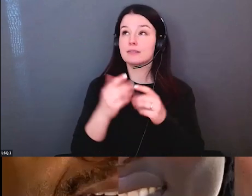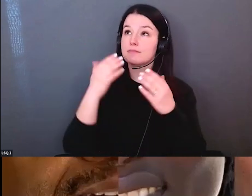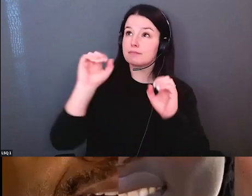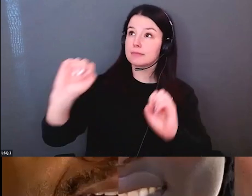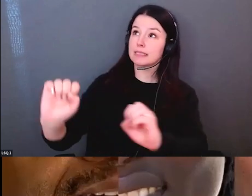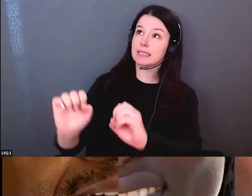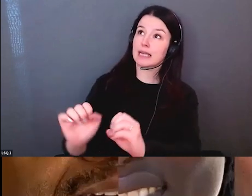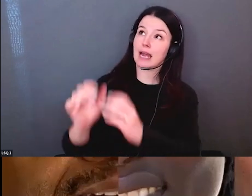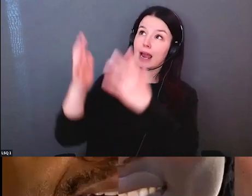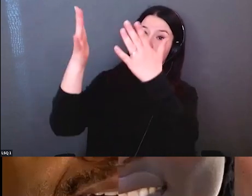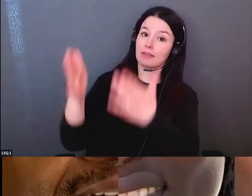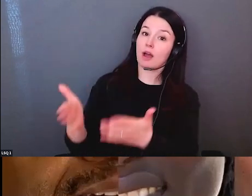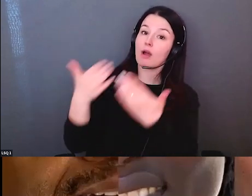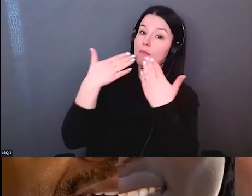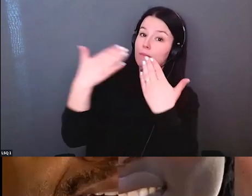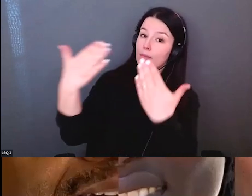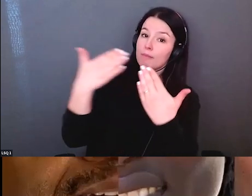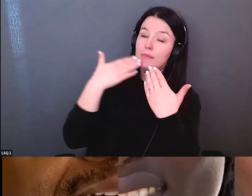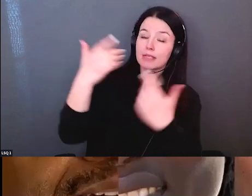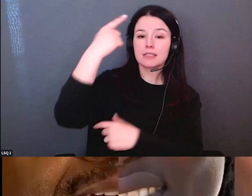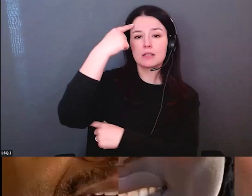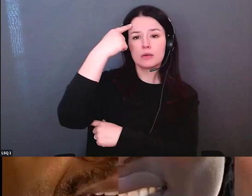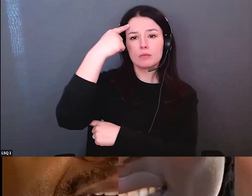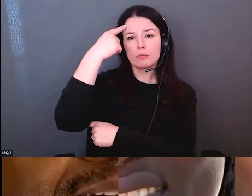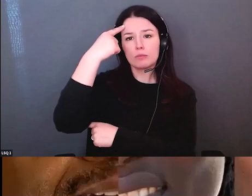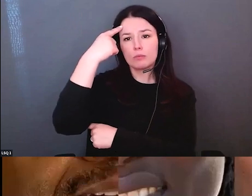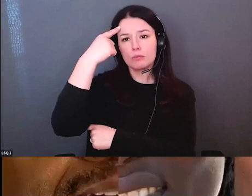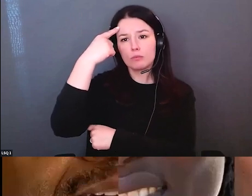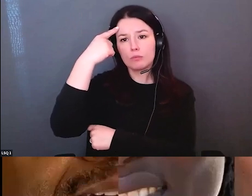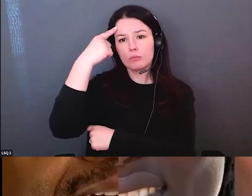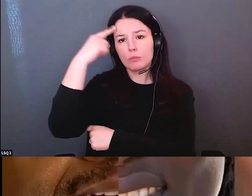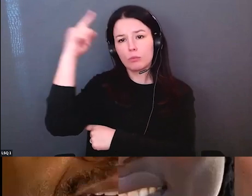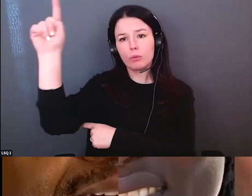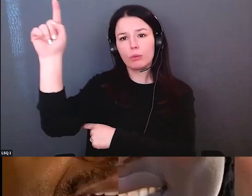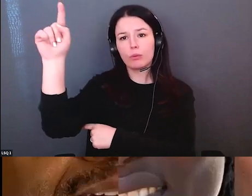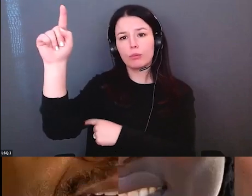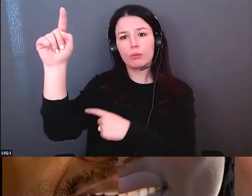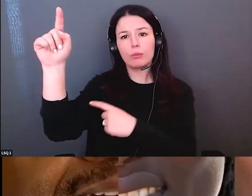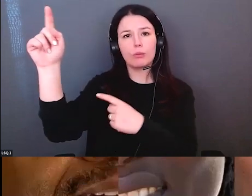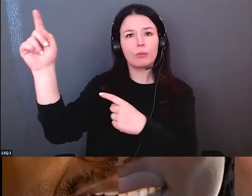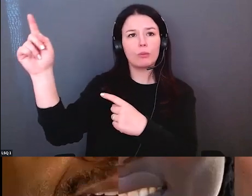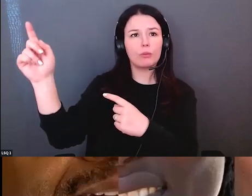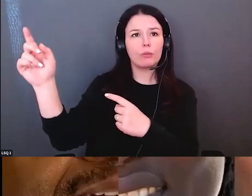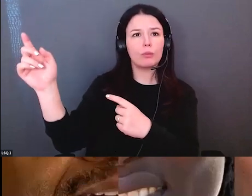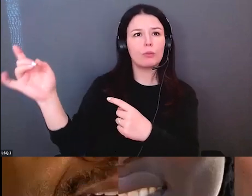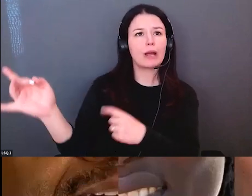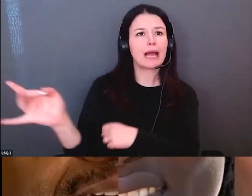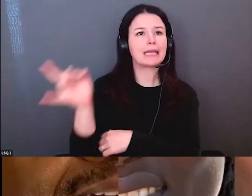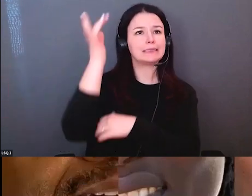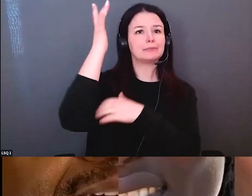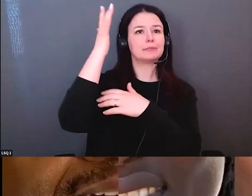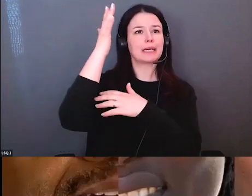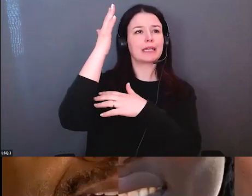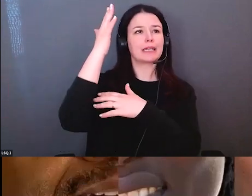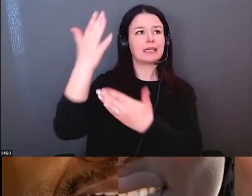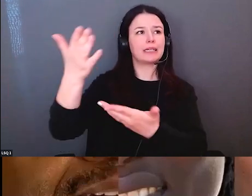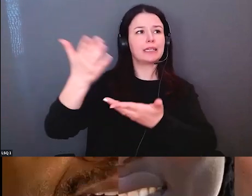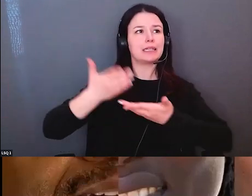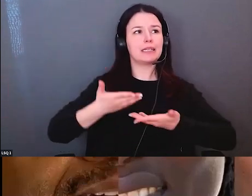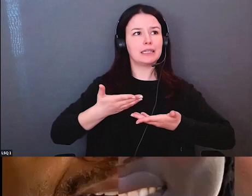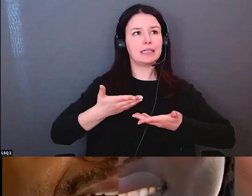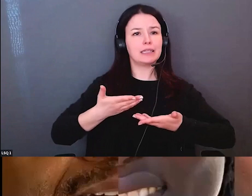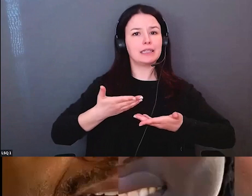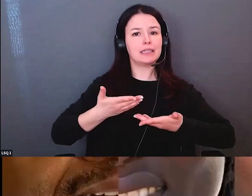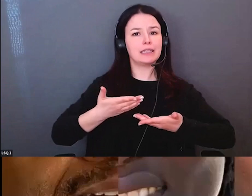je ne veux pas uniquement dire nos relations humaines uniquement, mais toutes les relations qui existent dans la création, toutes